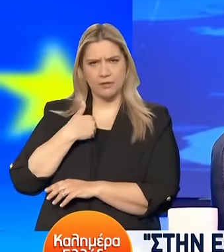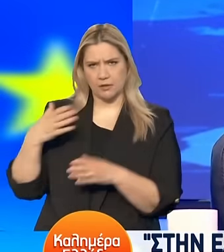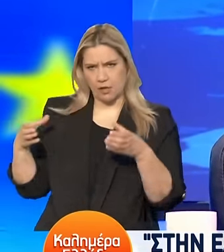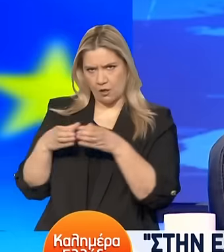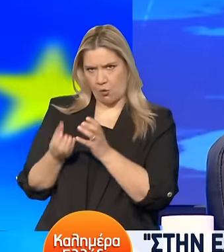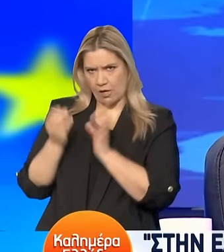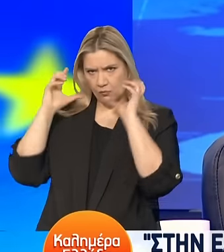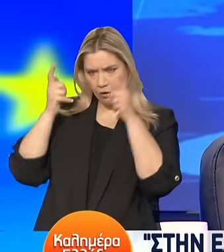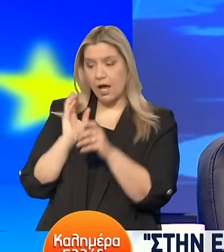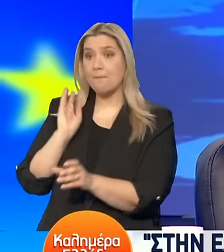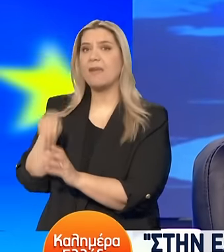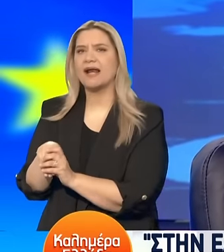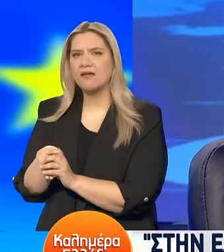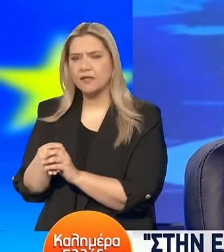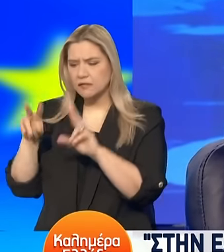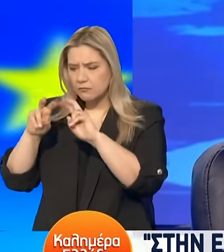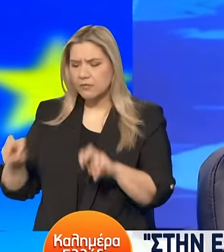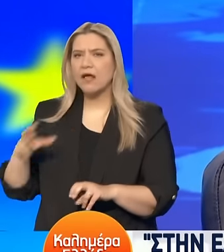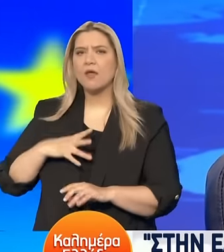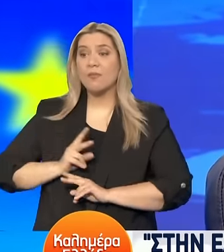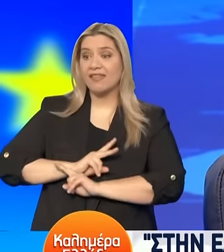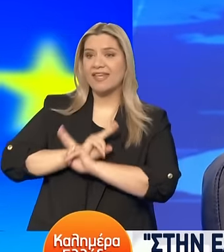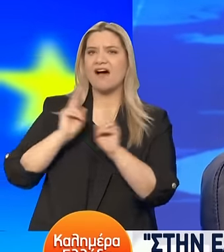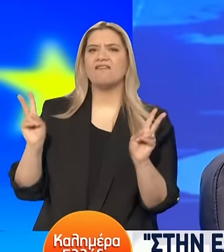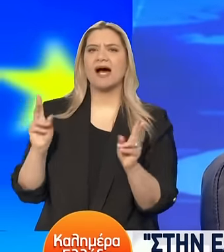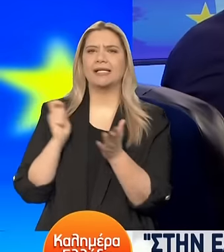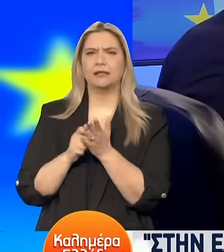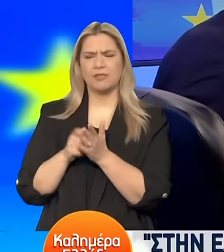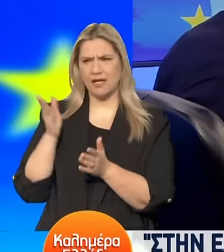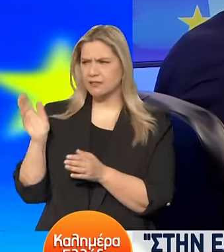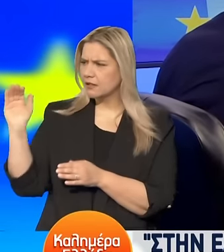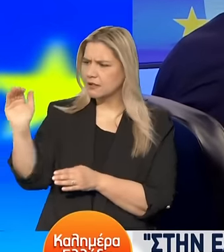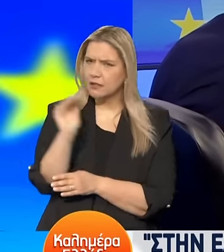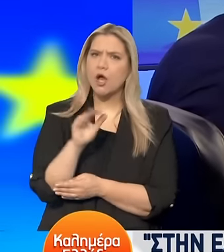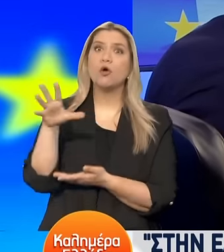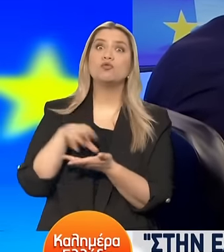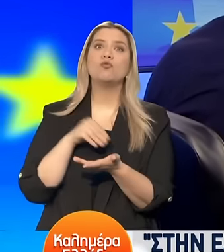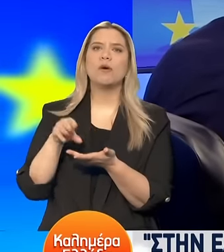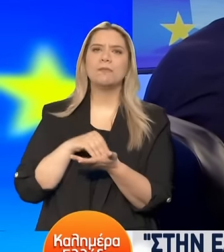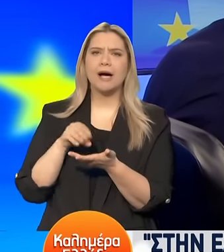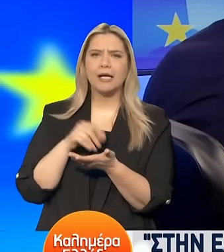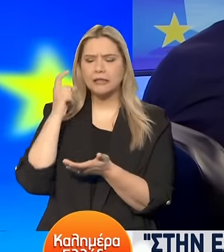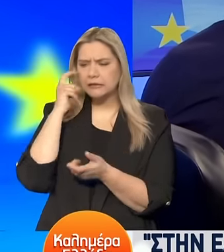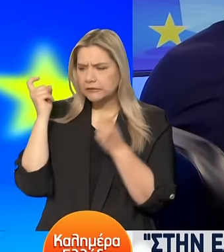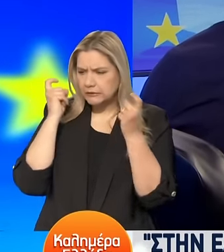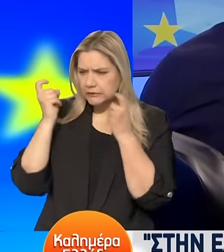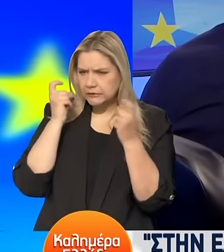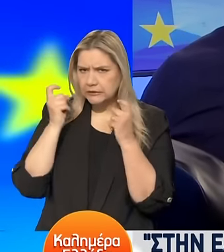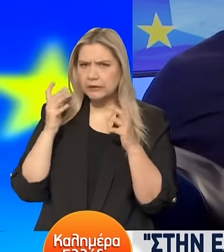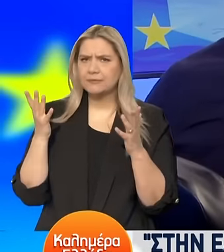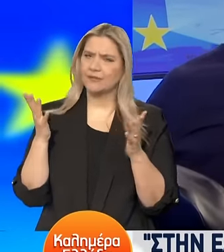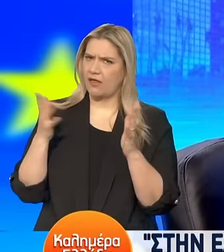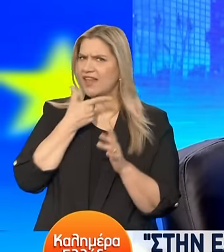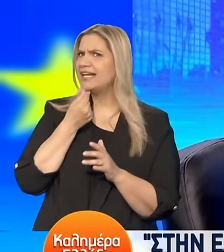διεκδικούμε προτίστως είναι μεγαλύτερη διαφάνεια στις τιμές. Κάνετε πολλά ρεπορτάζ σε σούπερ μάρκετ και μερικές φορές είναι πολύ δύσκολο να καταλάβουμε ακριβώς τι γίνεται.